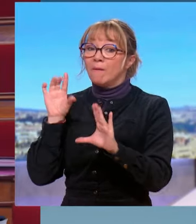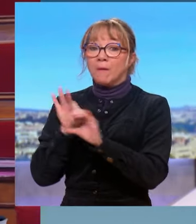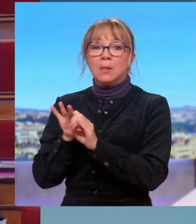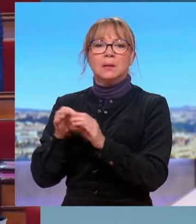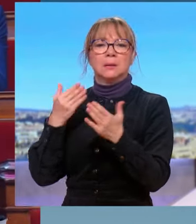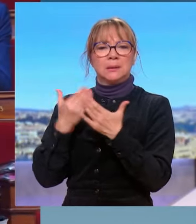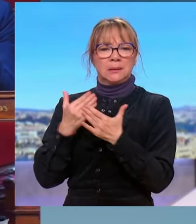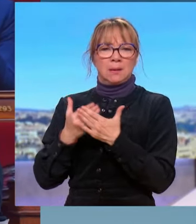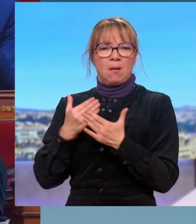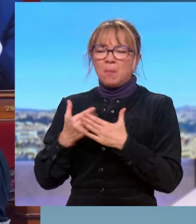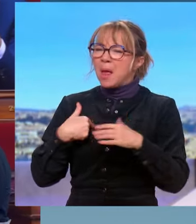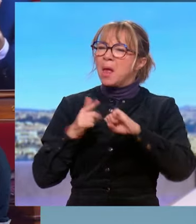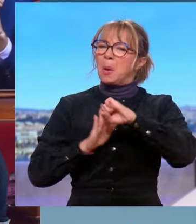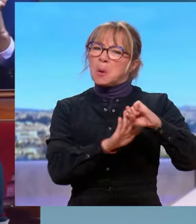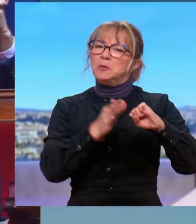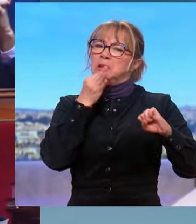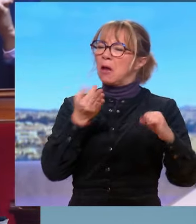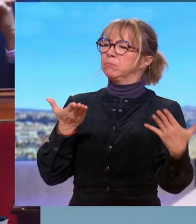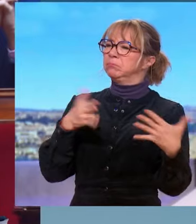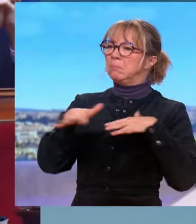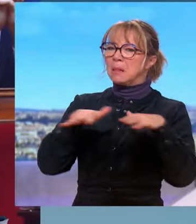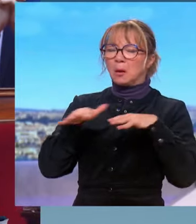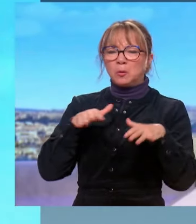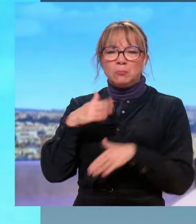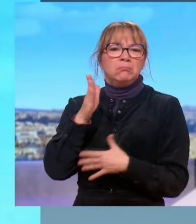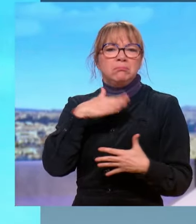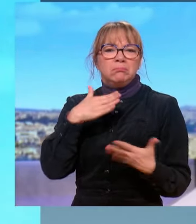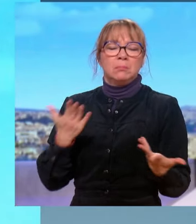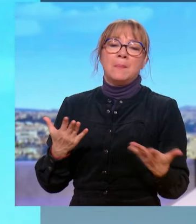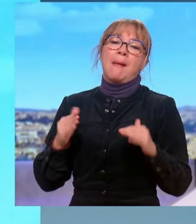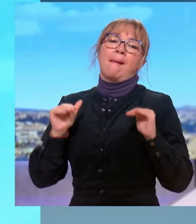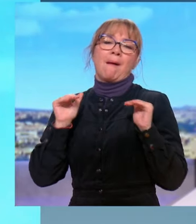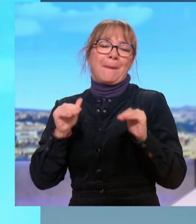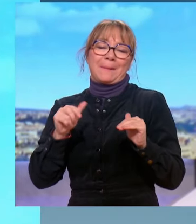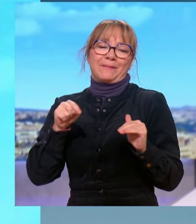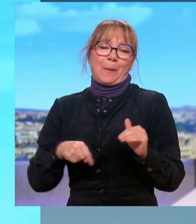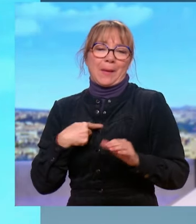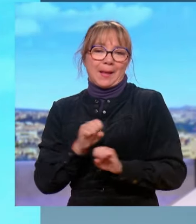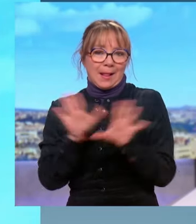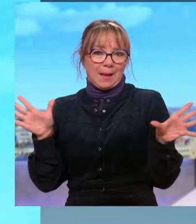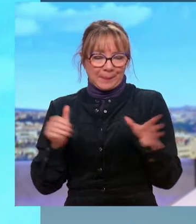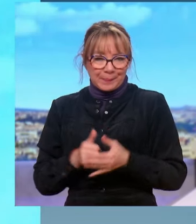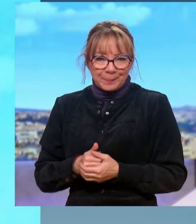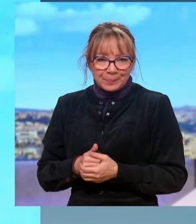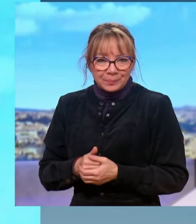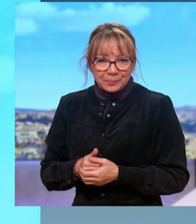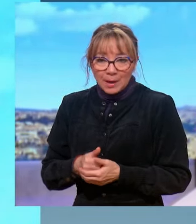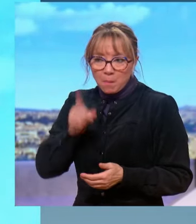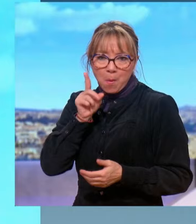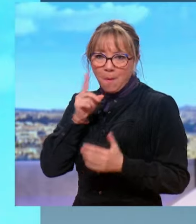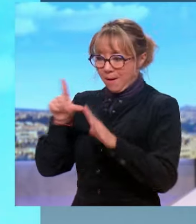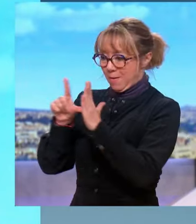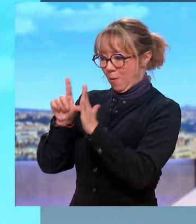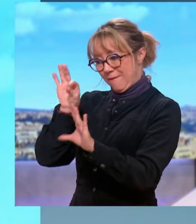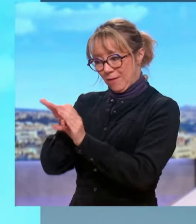méthode répugnante, je la cite. Qu'en pensez-vous vous-même ? Je pense que sur ce sujet, faut être extrêmement clair. Pourquoi est-ce que l'on veut faire voter cette loi ?